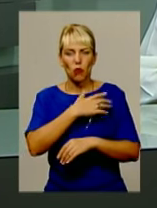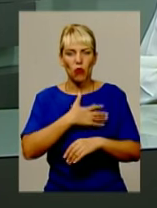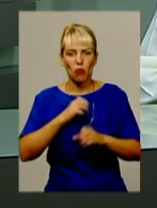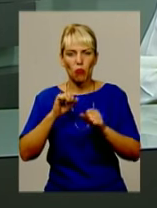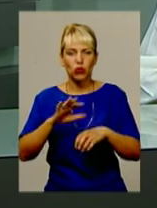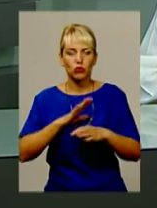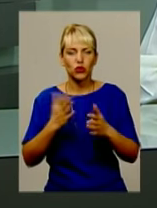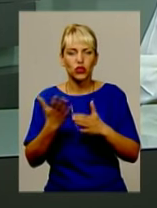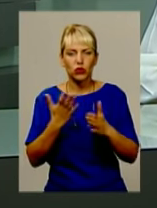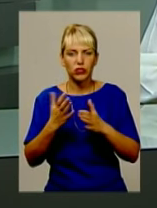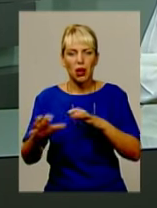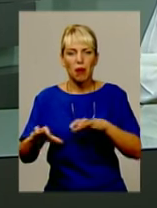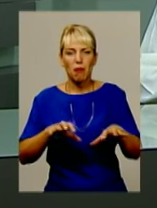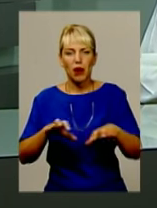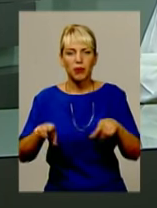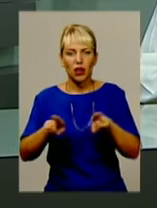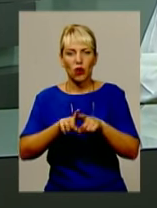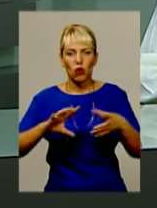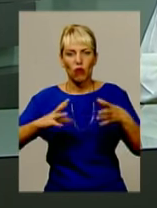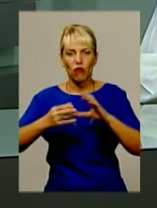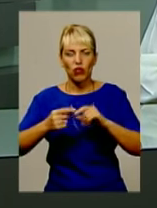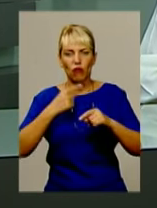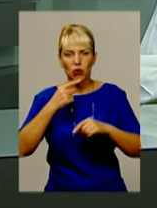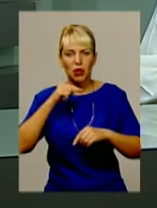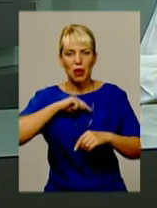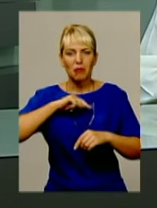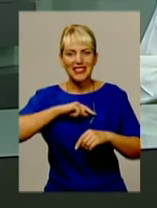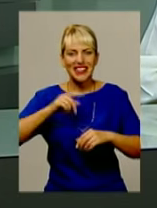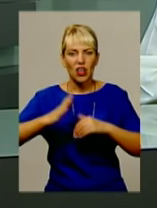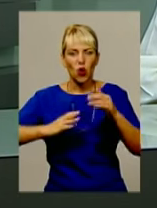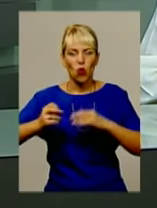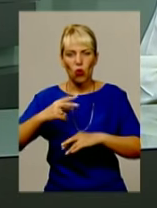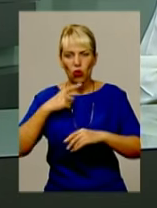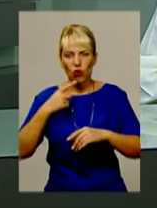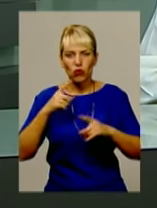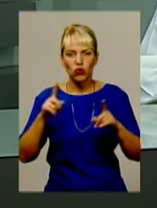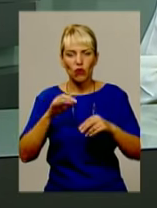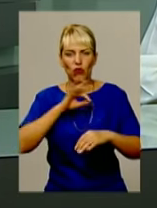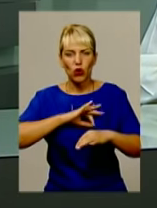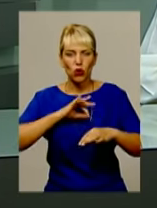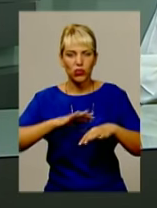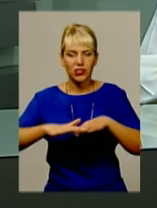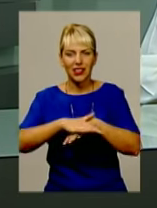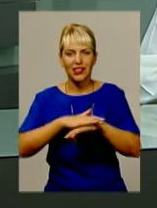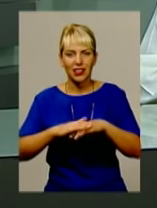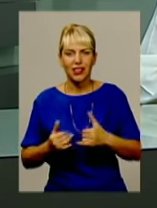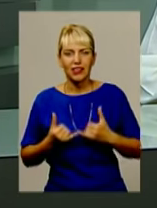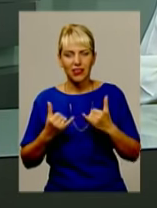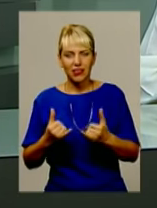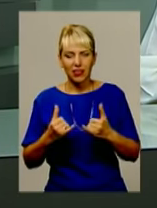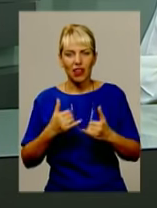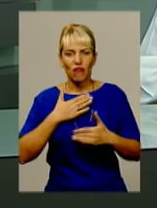можуть бути чиєїсь маніпуляцією. Такого висновку дійшли психологи. Вони наголошують, використання натовпу для вдоволення